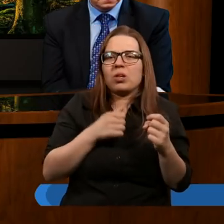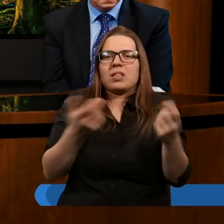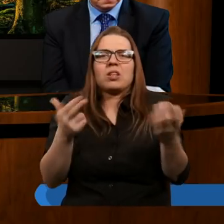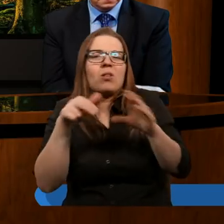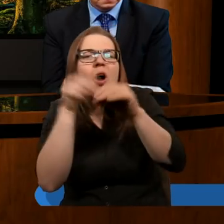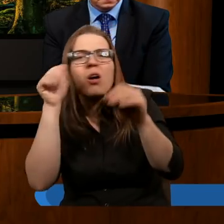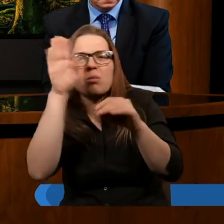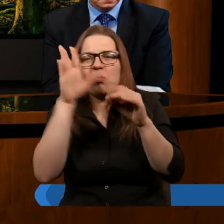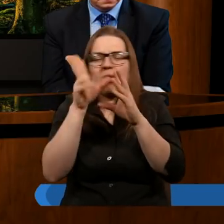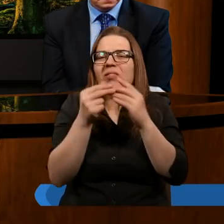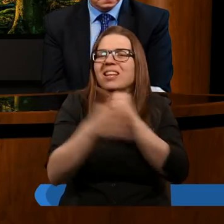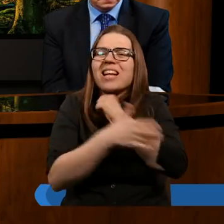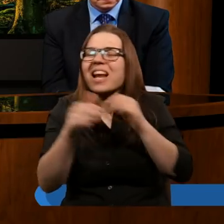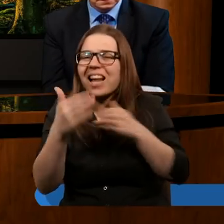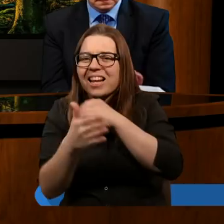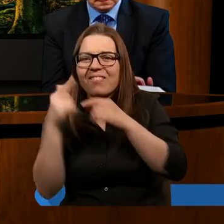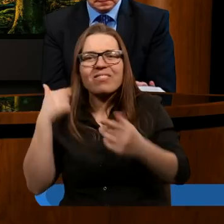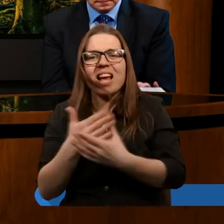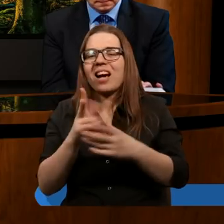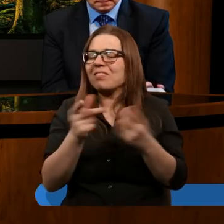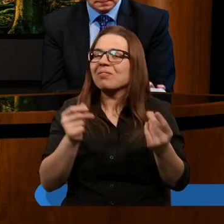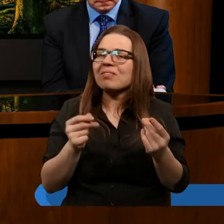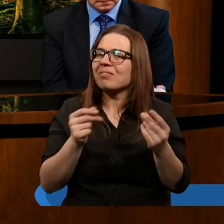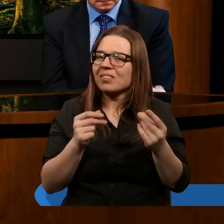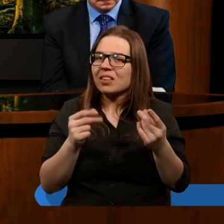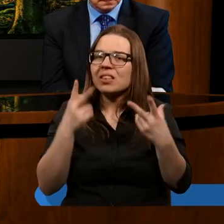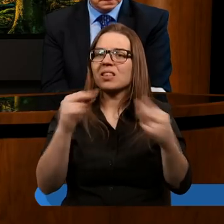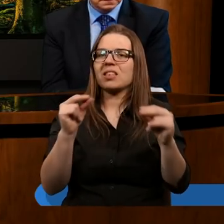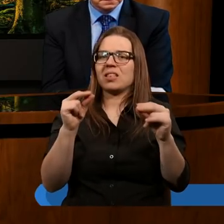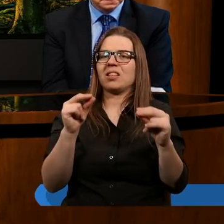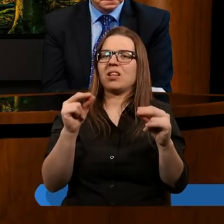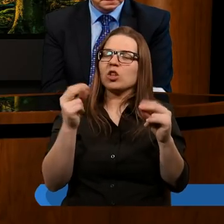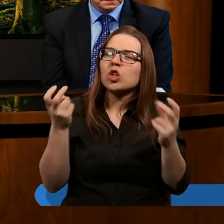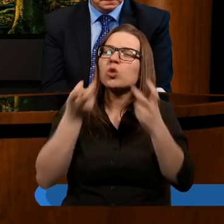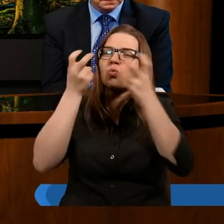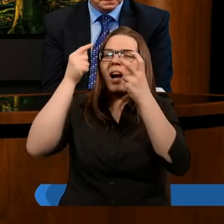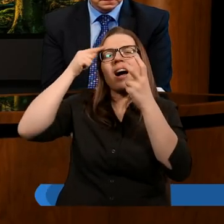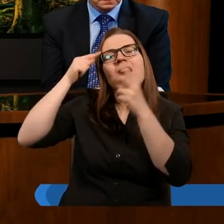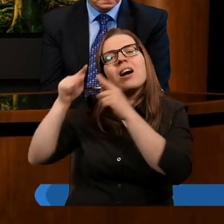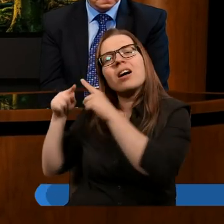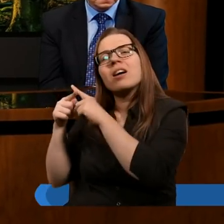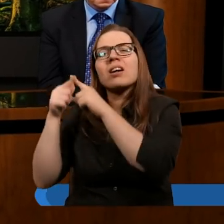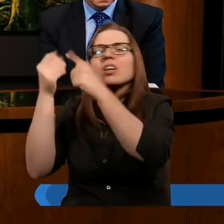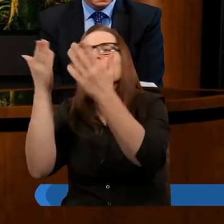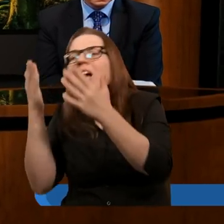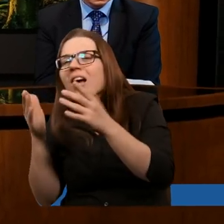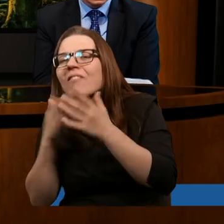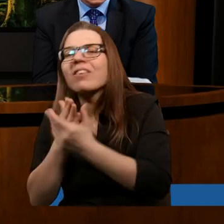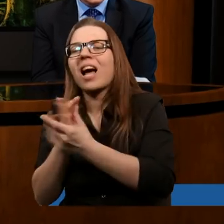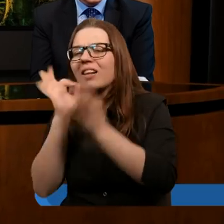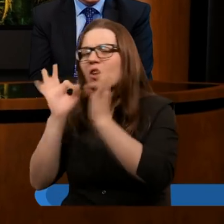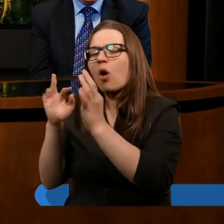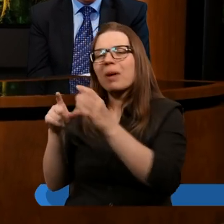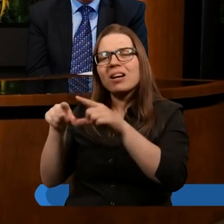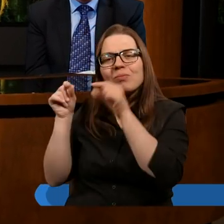odejście od Boga, od zasad wiary, od tych zasad biblijnych, to tam jednak był ktoś, kto był Bogu wierny. I to też jest